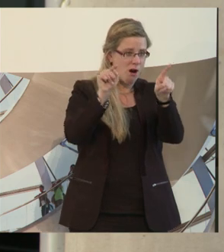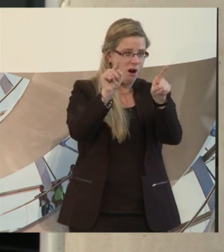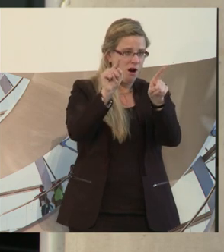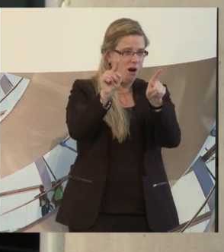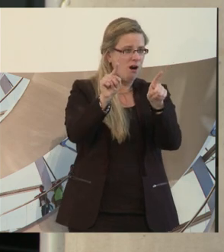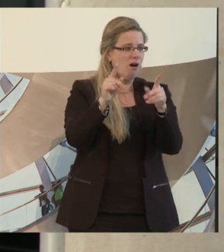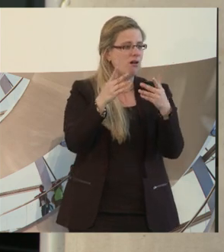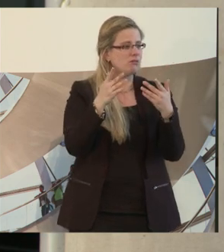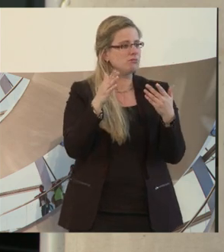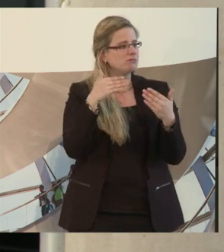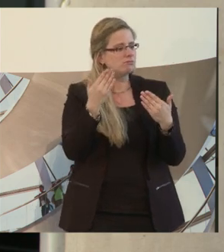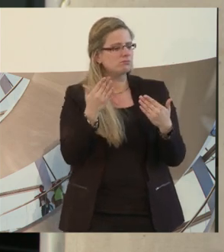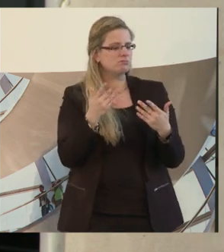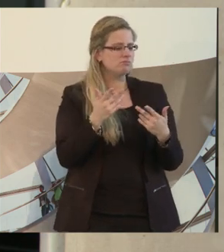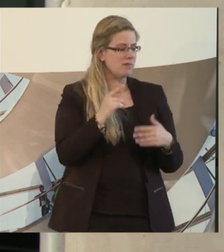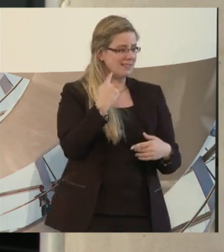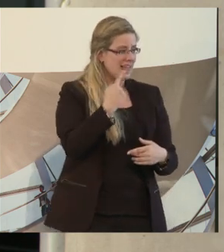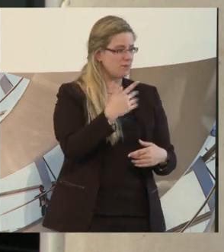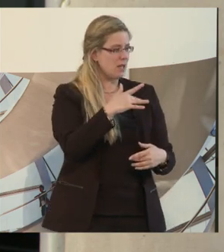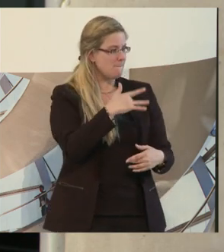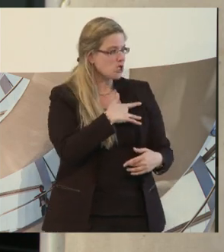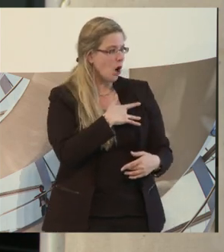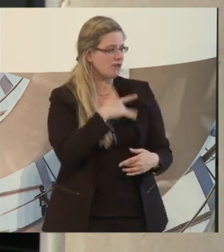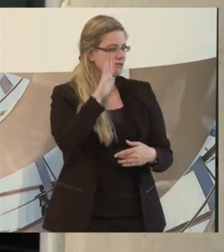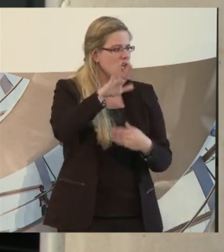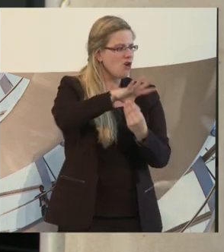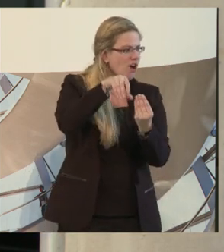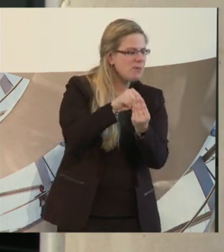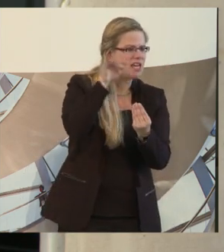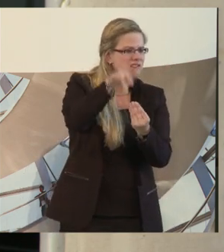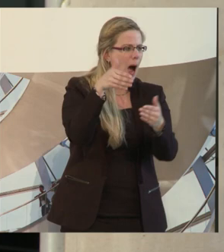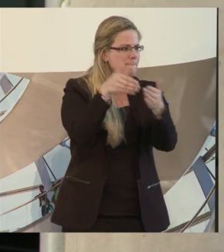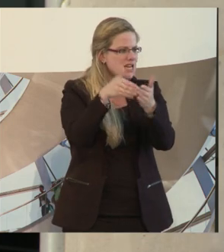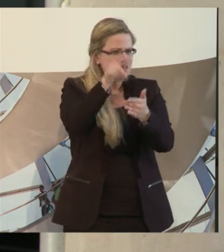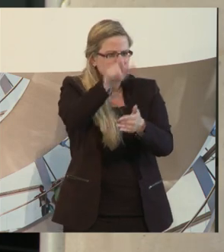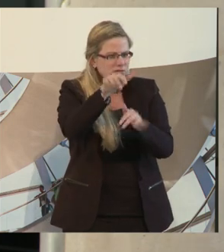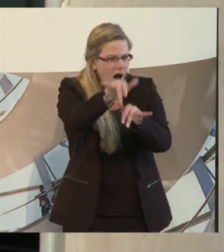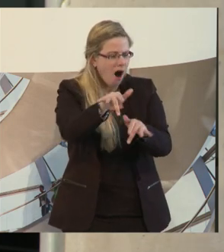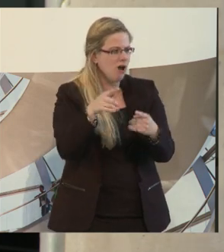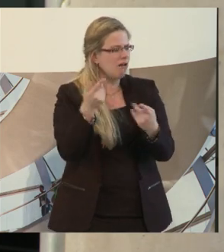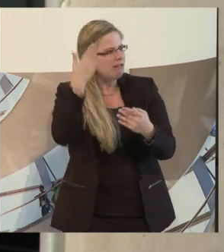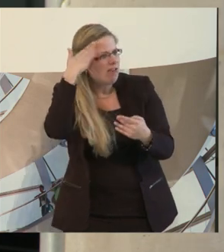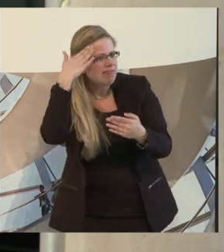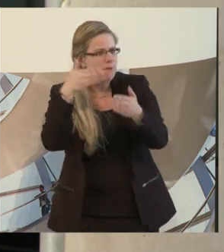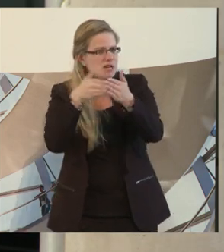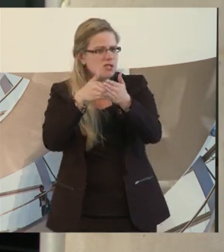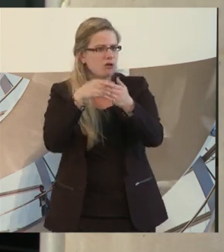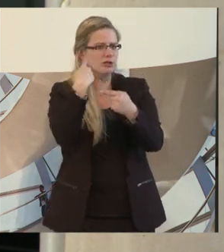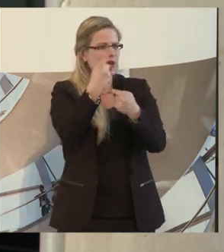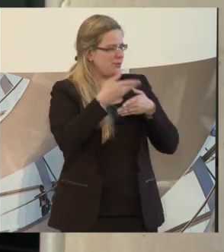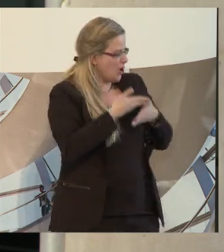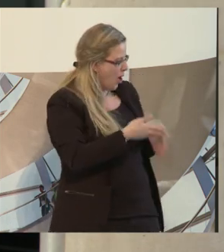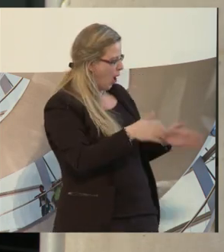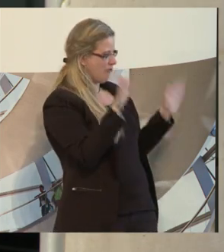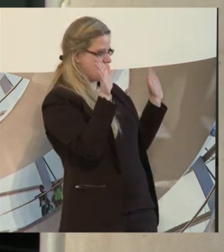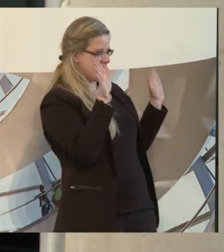mit Behinderung oder Alter, immer für uns offen sind. Da steht jede Tür offen. Aber wenn wir mit jemandem zusammentreffen, der frisch